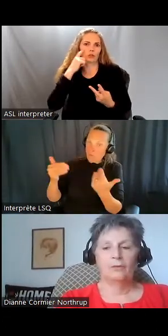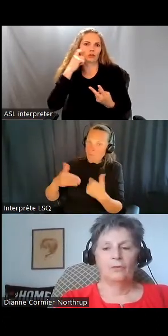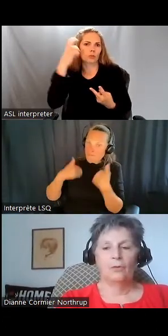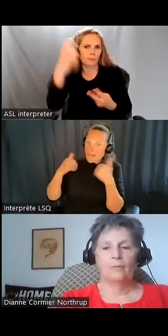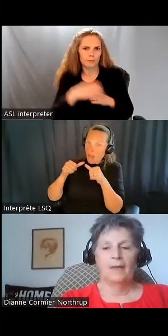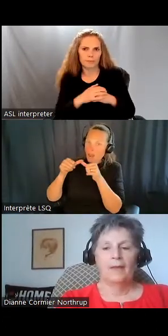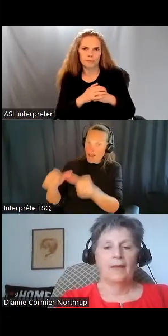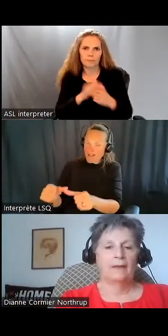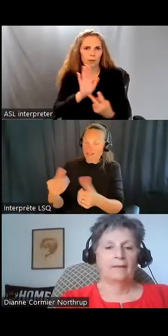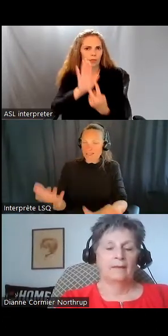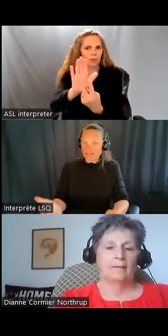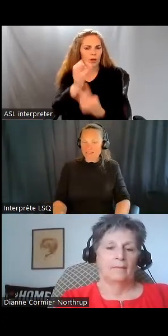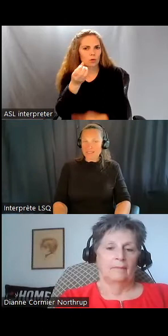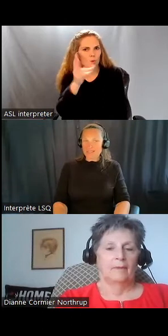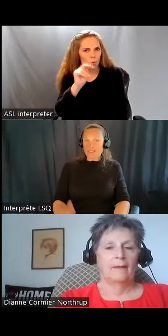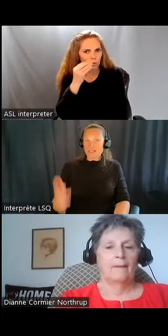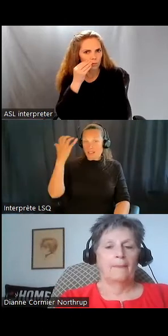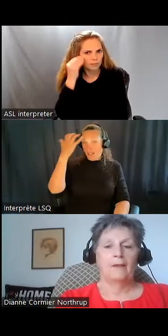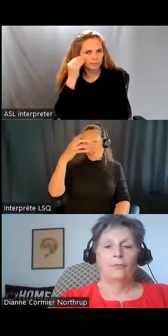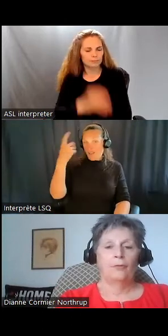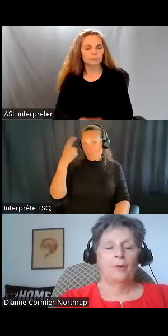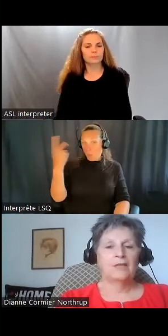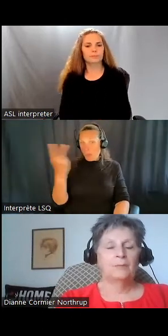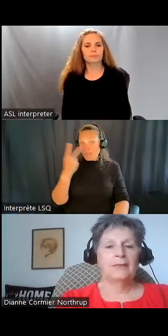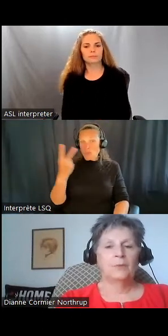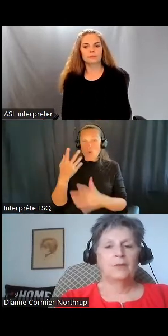à savoir une vie dans leur propre maison.